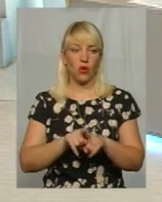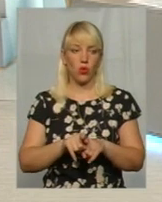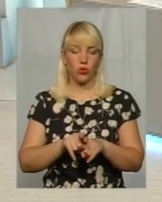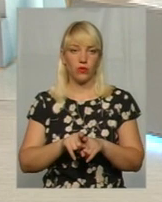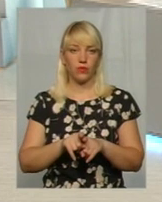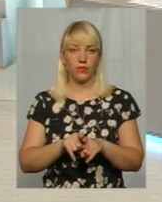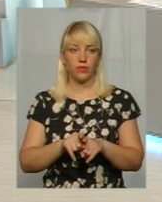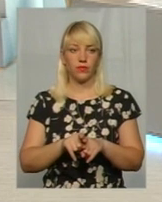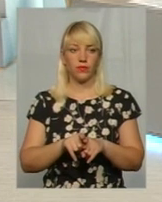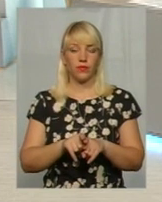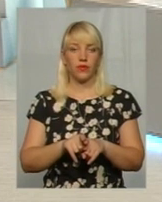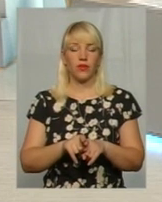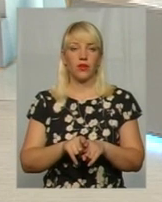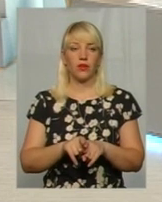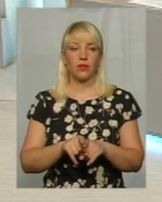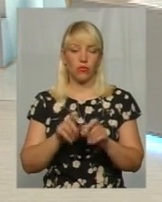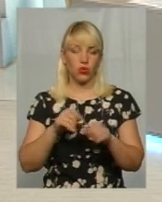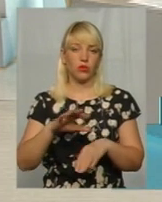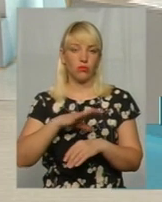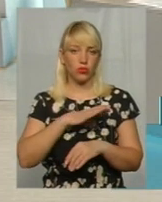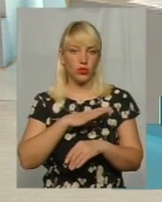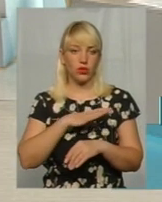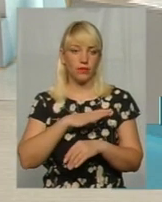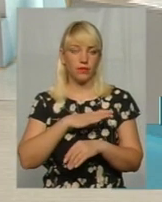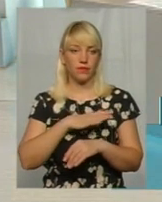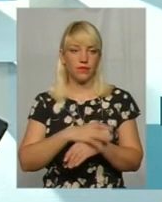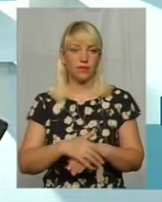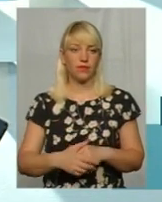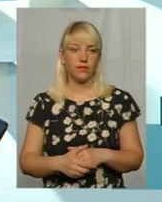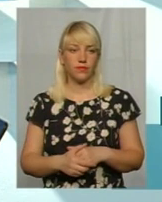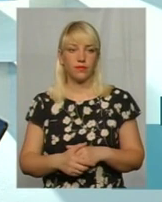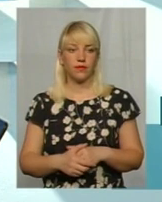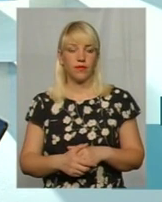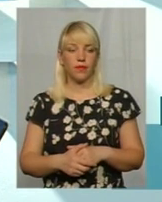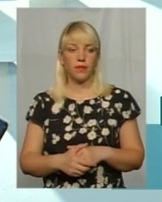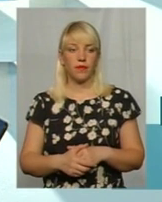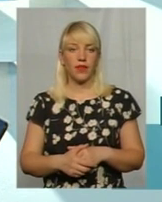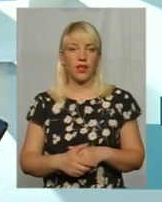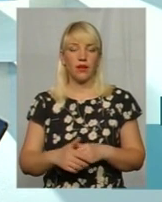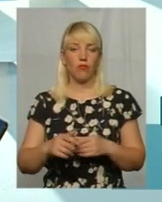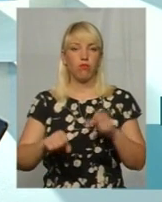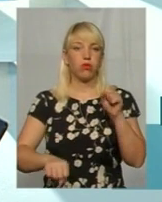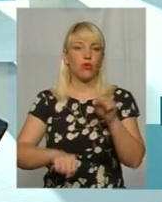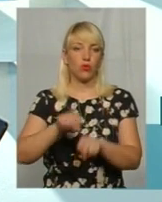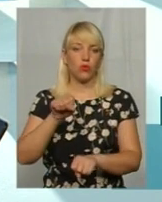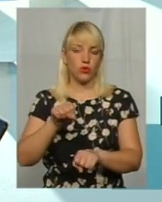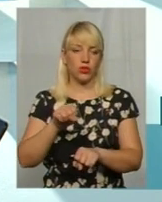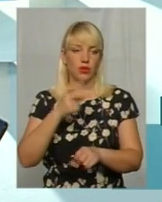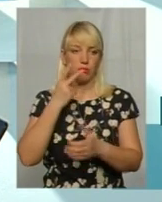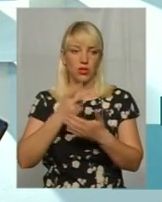скажімо, адміністративно-правової точки зору може бути склад адміністративного правопорушення, передбаченої